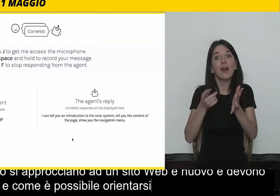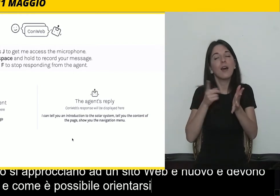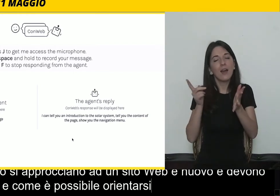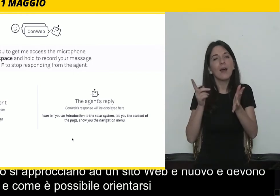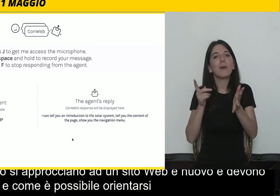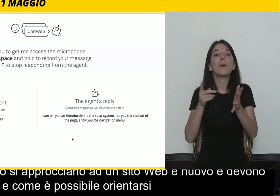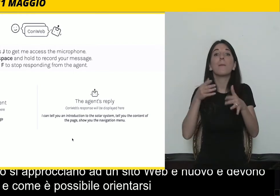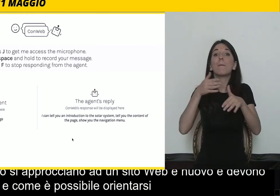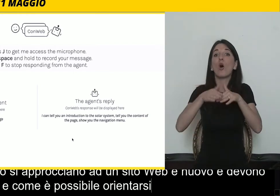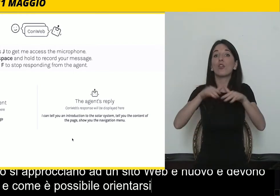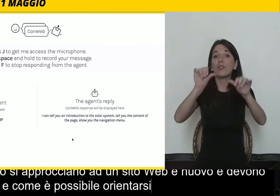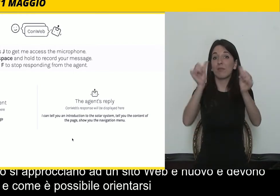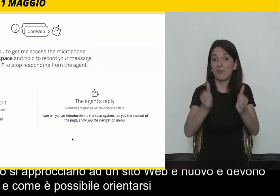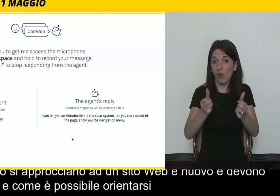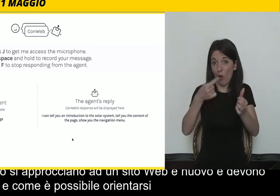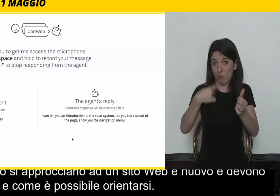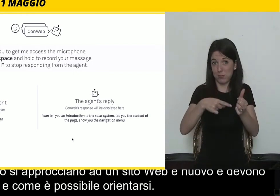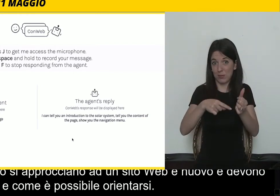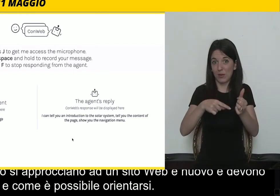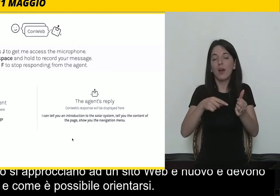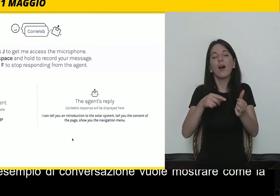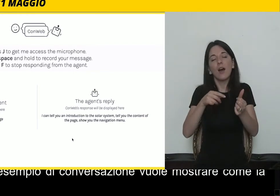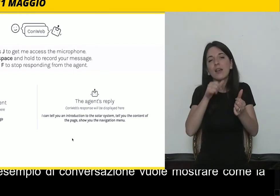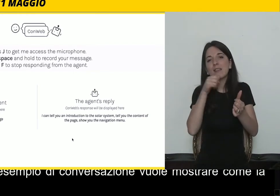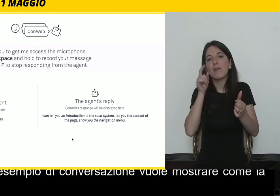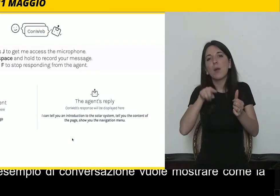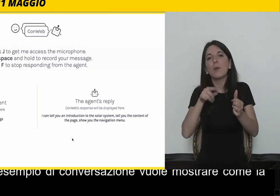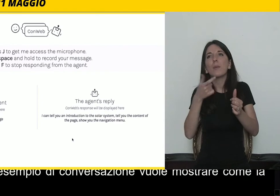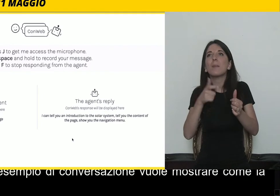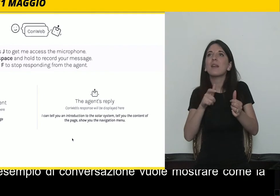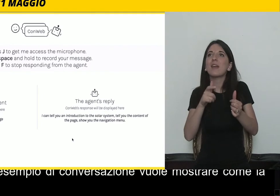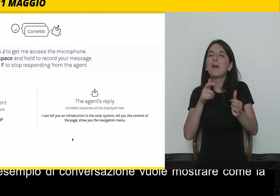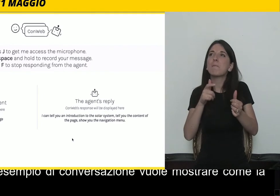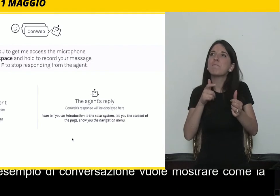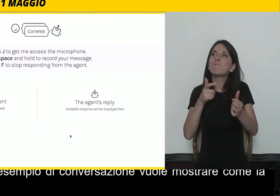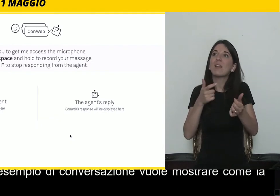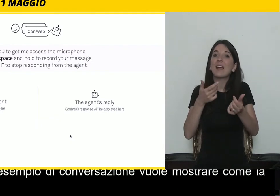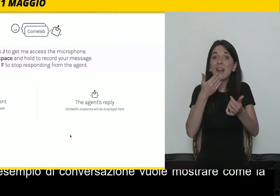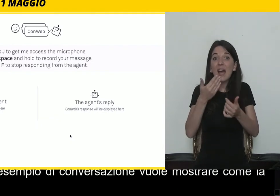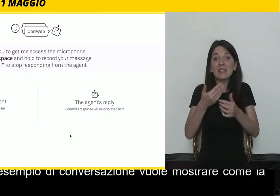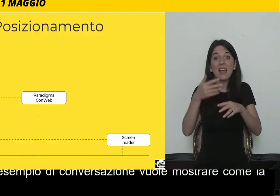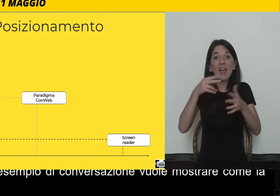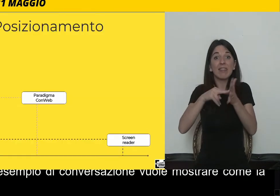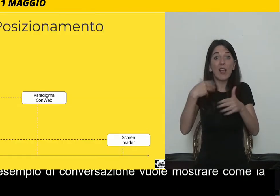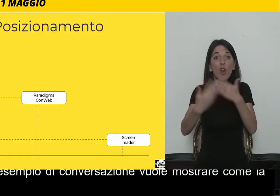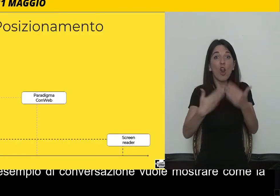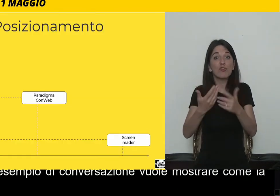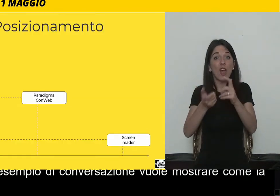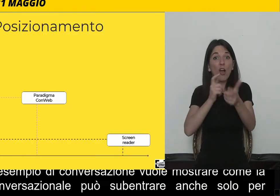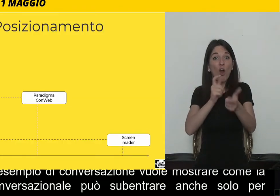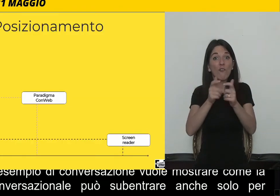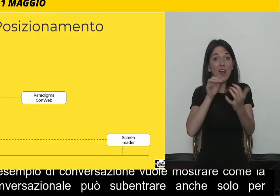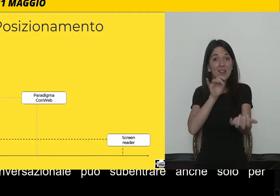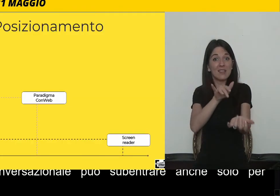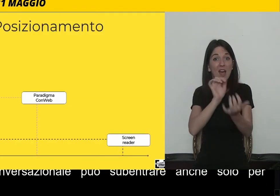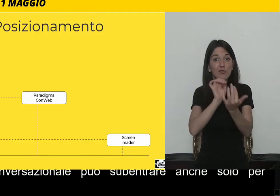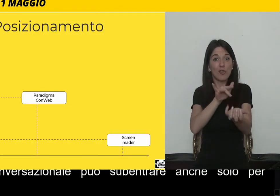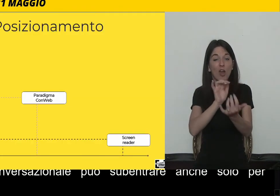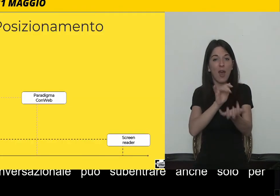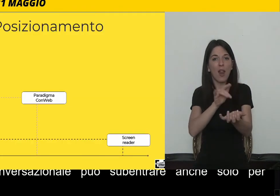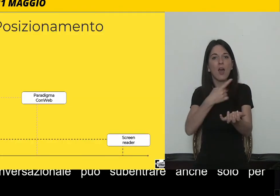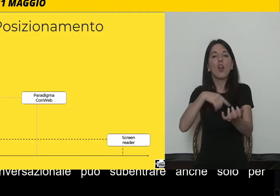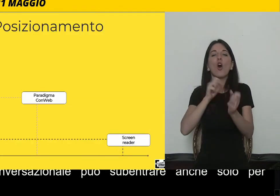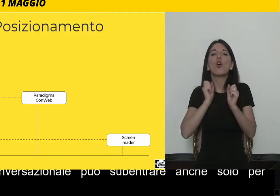conversazionale può subentrare anche solo per risolvere questo problema. E appunto il nostro